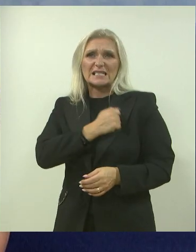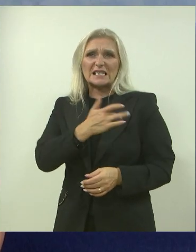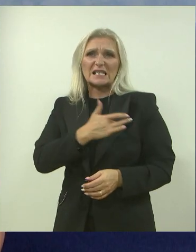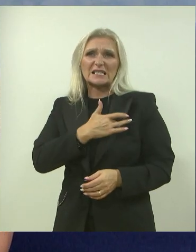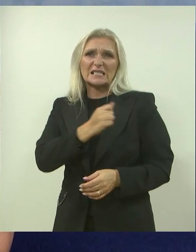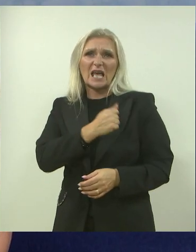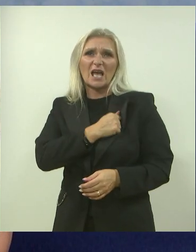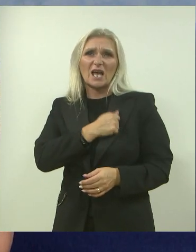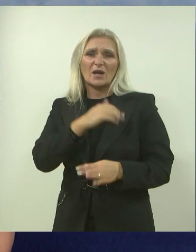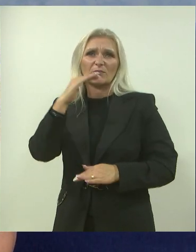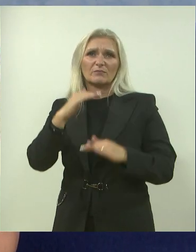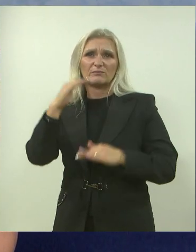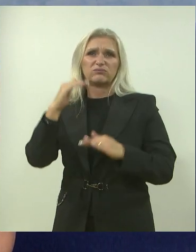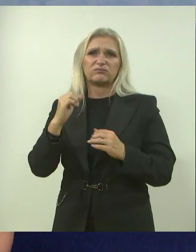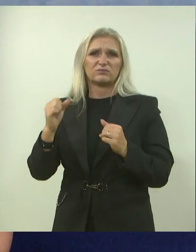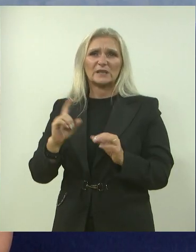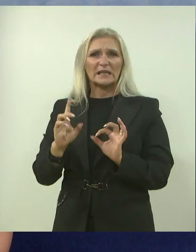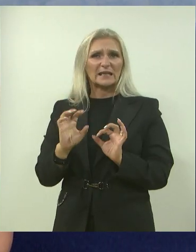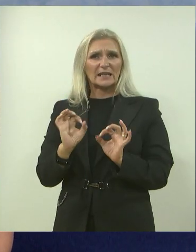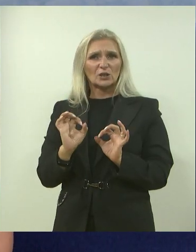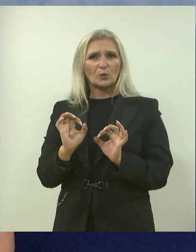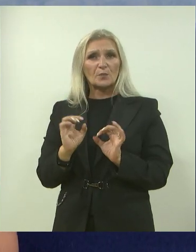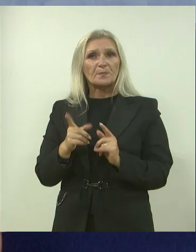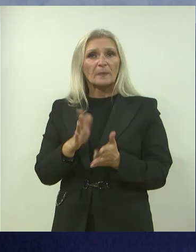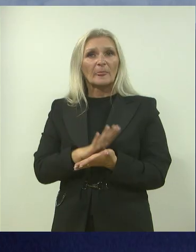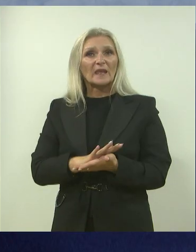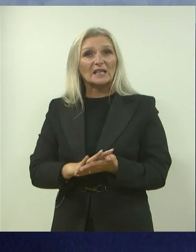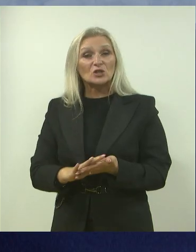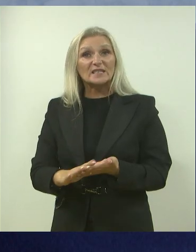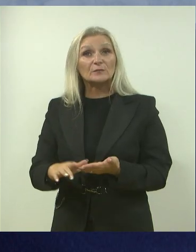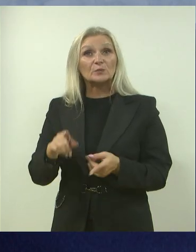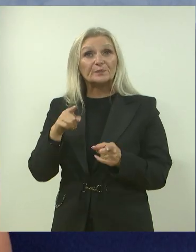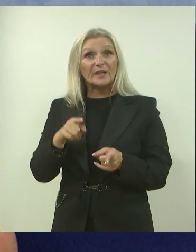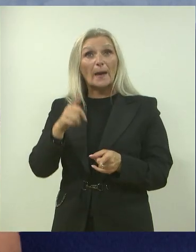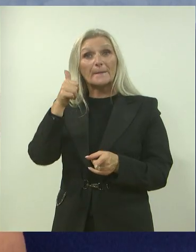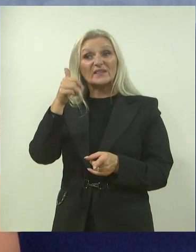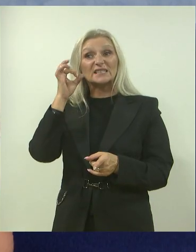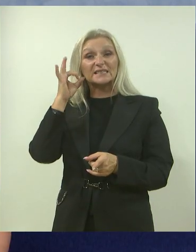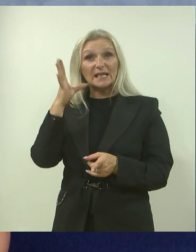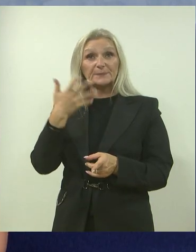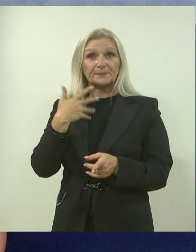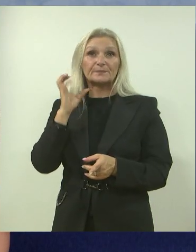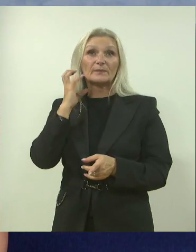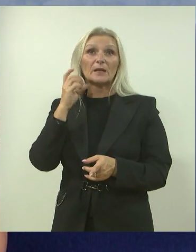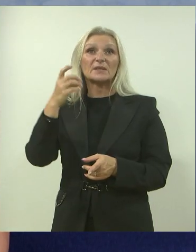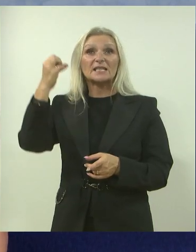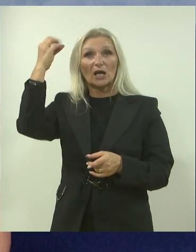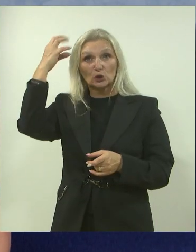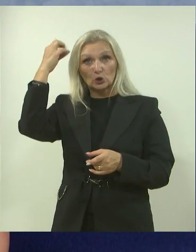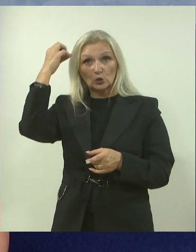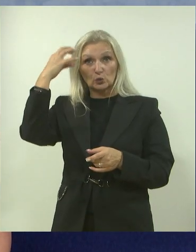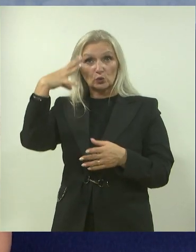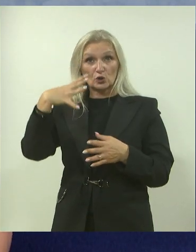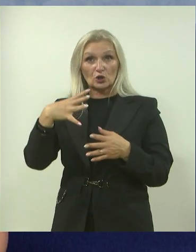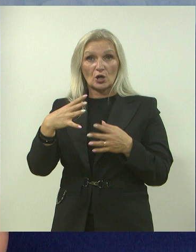mi tad bili, katastrofa. I onda jednostavno sam, taj prvi dan kad sam došao, brisao sam tuš, samo da se